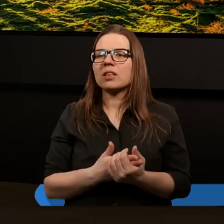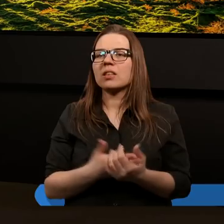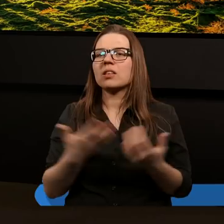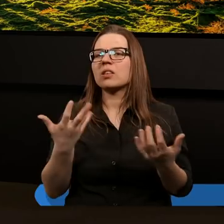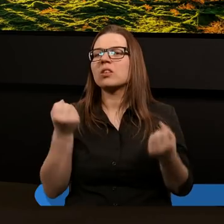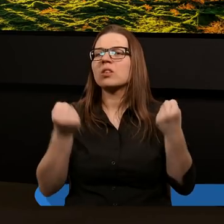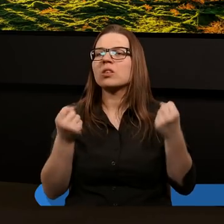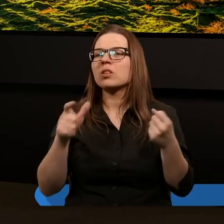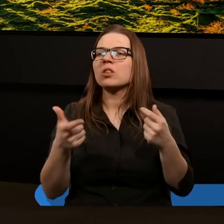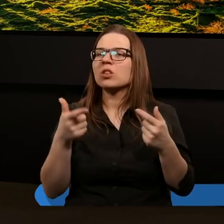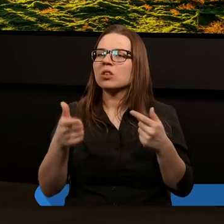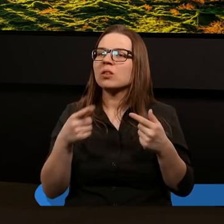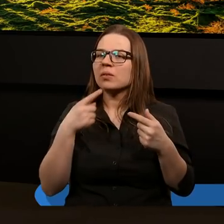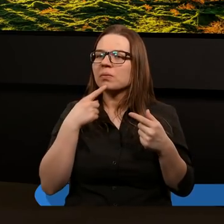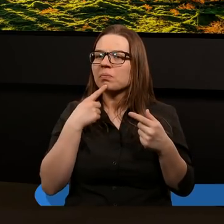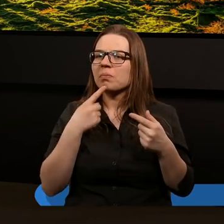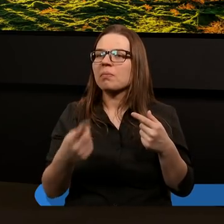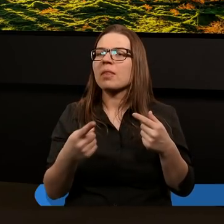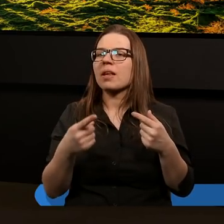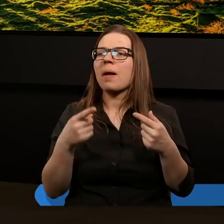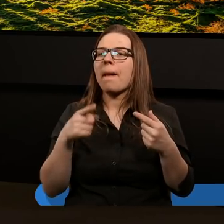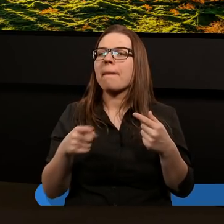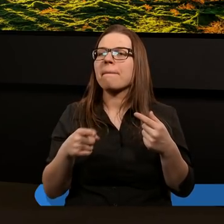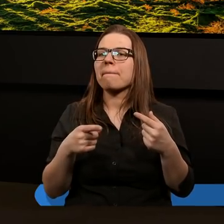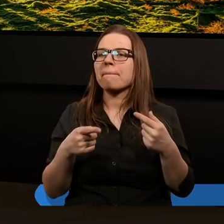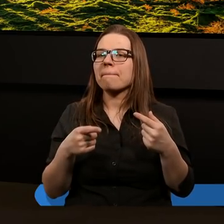No trudno też powiedzieć tak, że o to